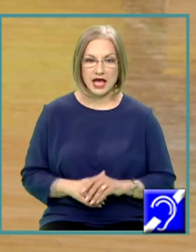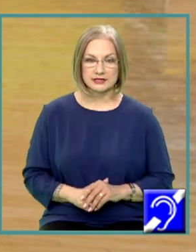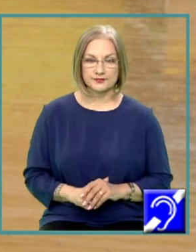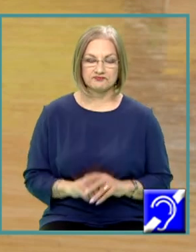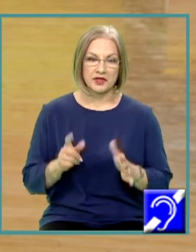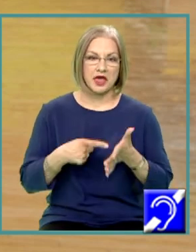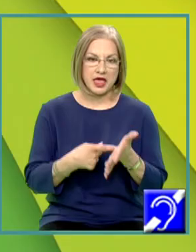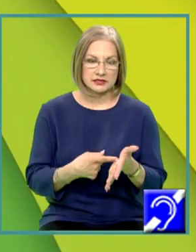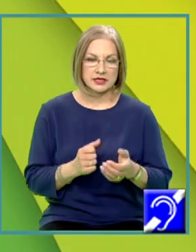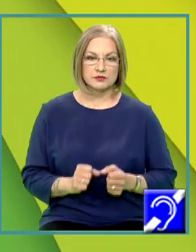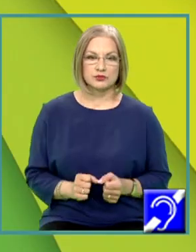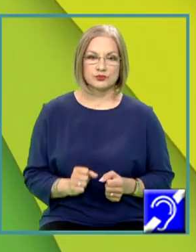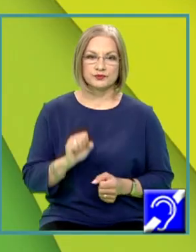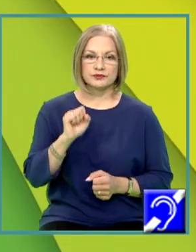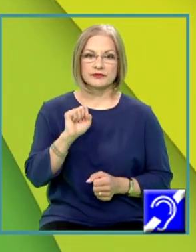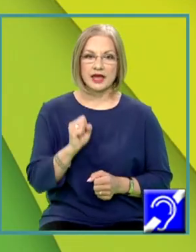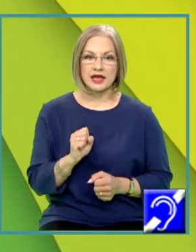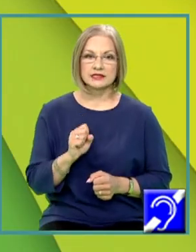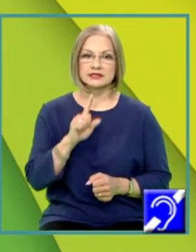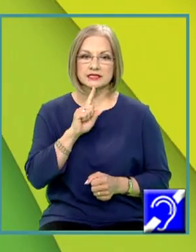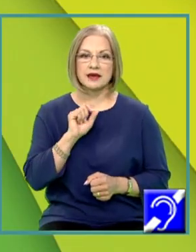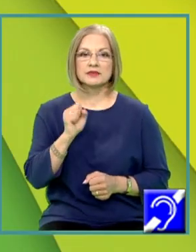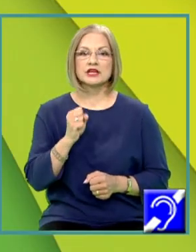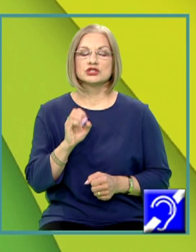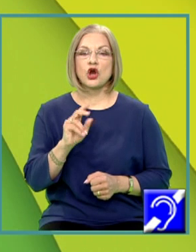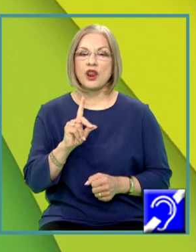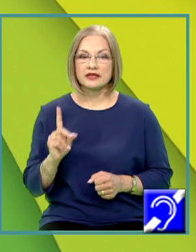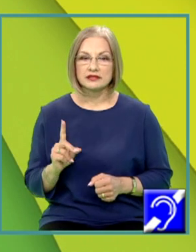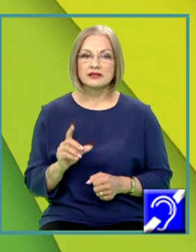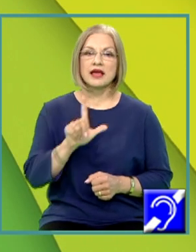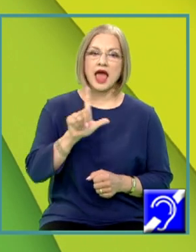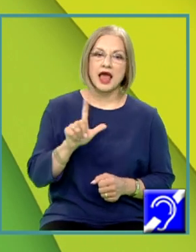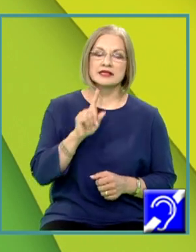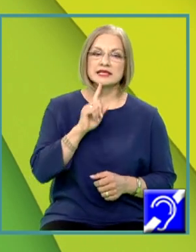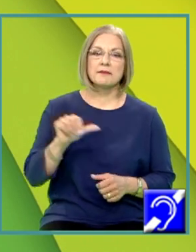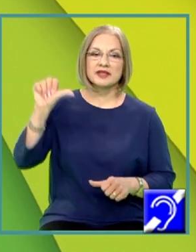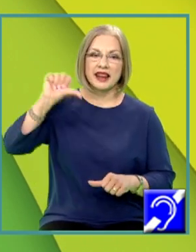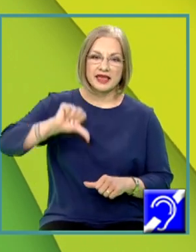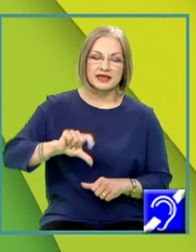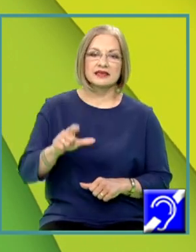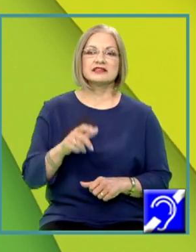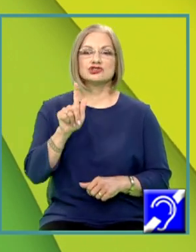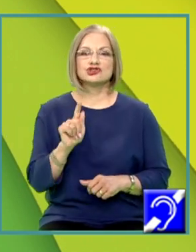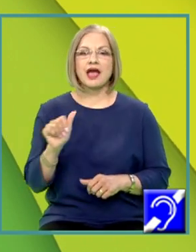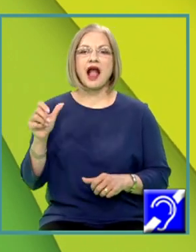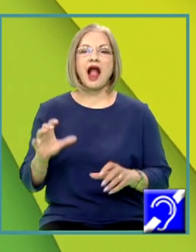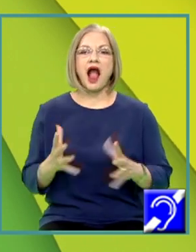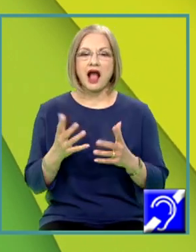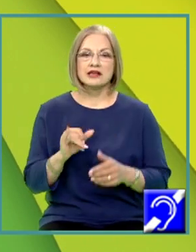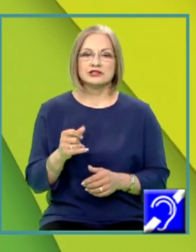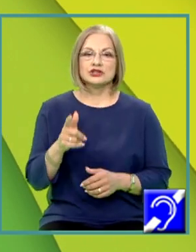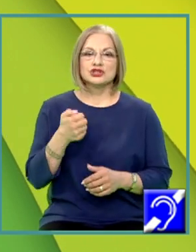De exemplu, S reprezintă solid, L lichid, G gazos, iar AQ